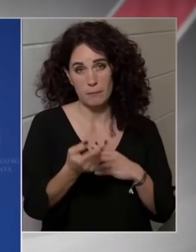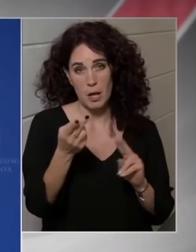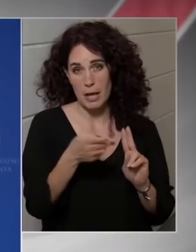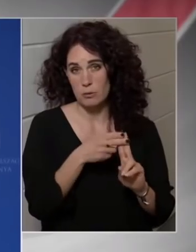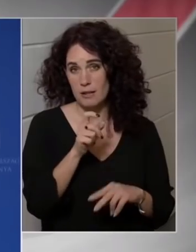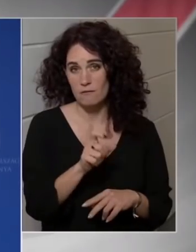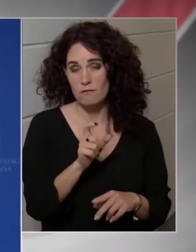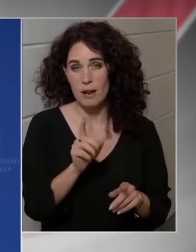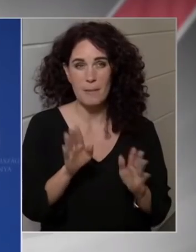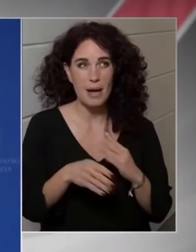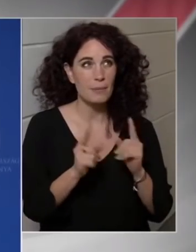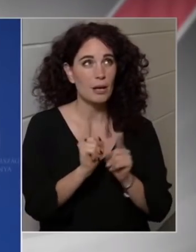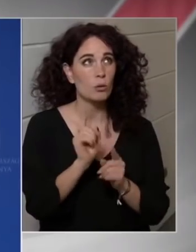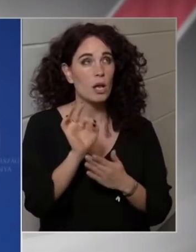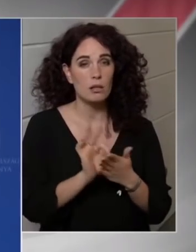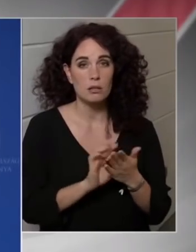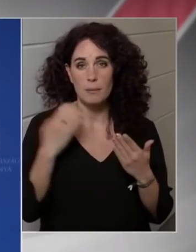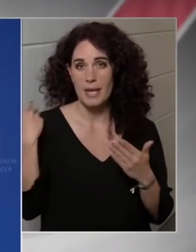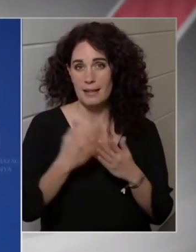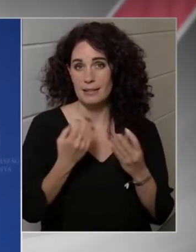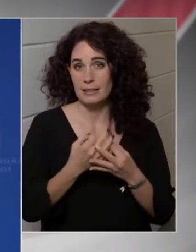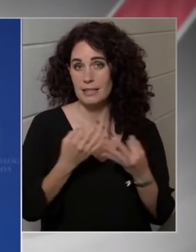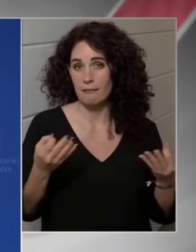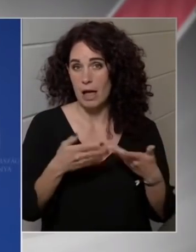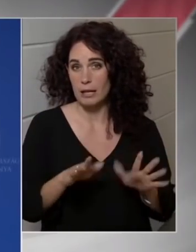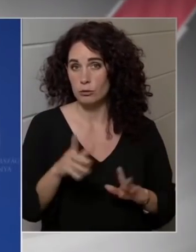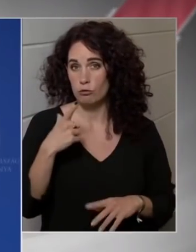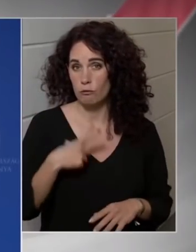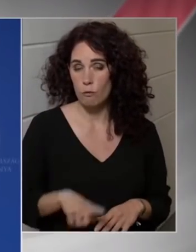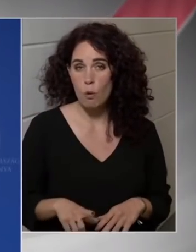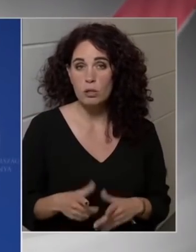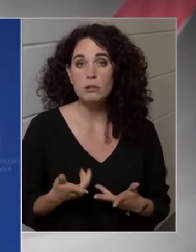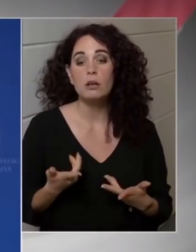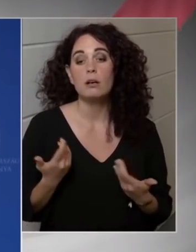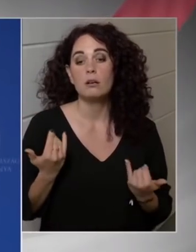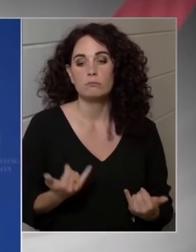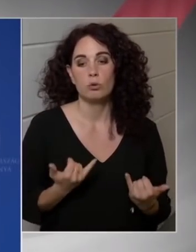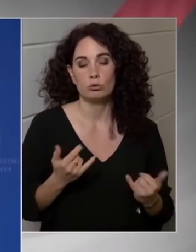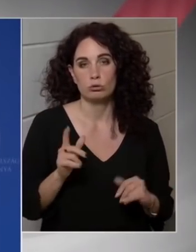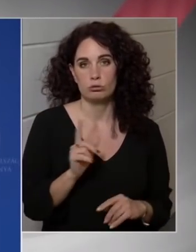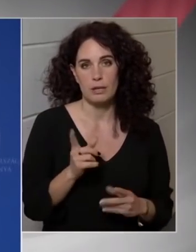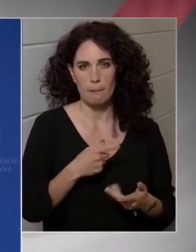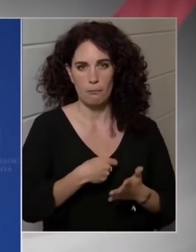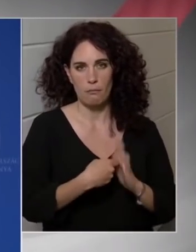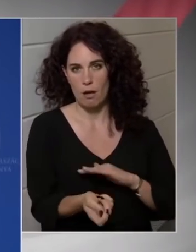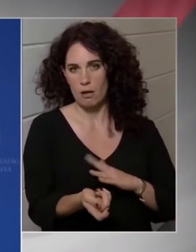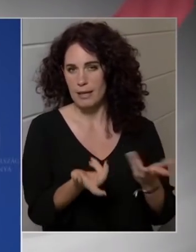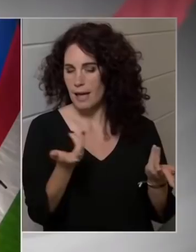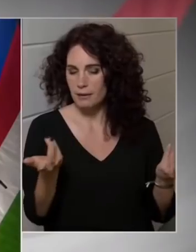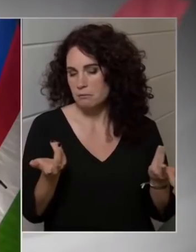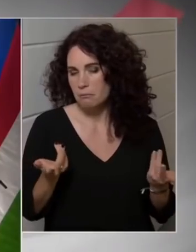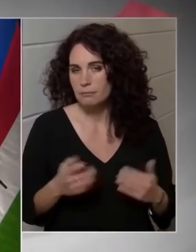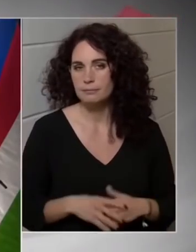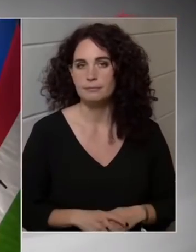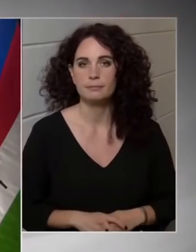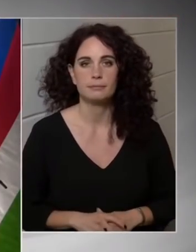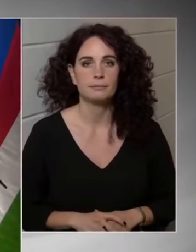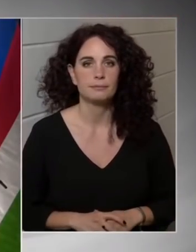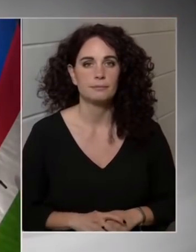bármilyen olyan adatot, ami eddig nyilvánosnak számított, az most ne minősüljön, ugyanilyen nyilvánosnak. Köszönöm.